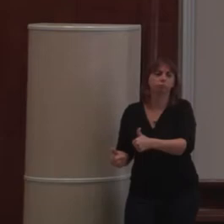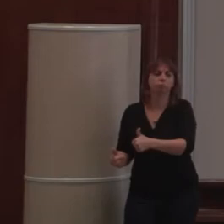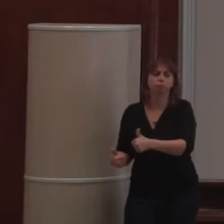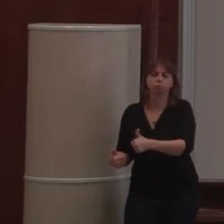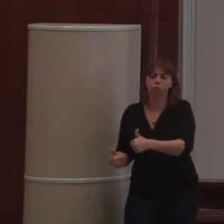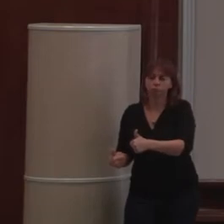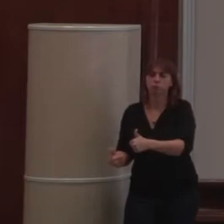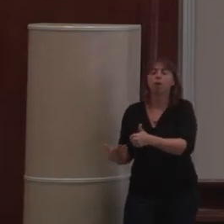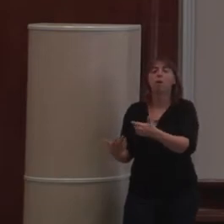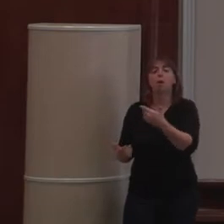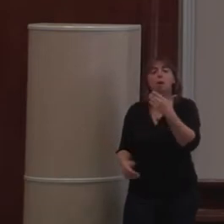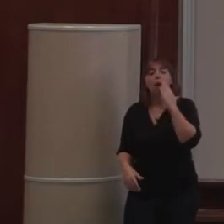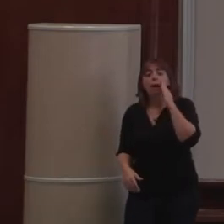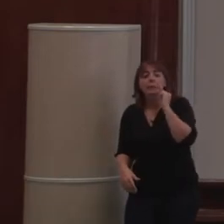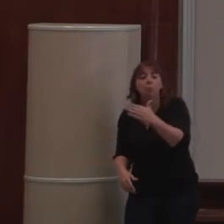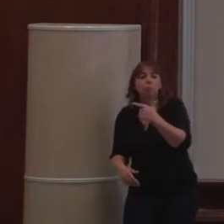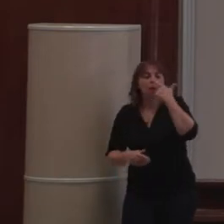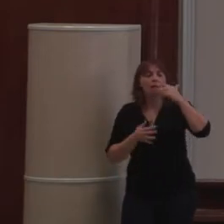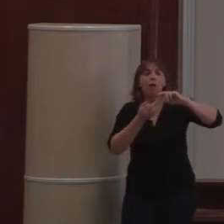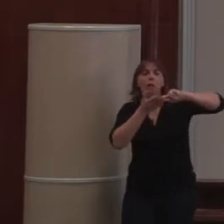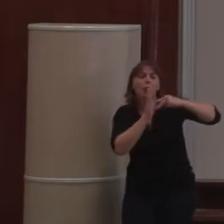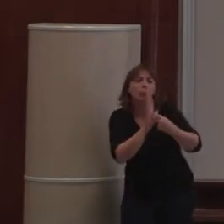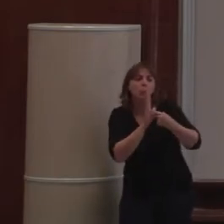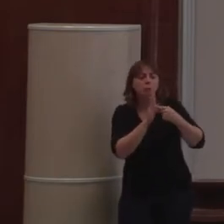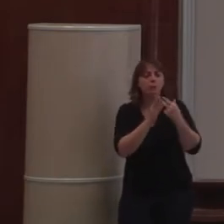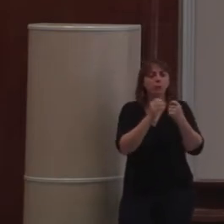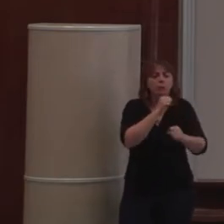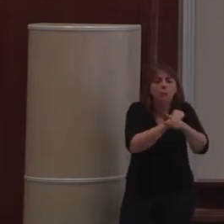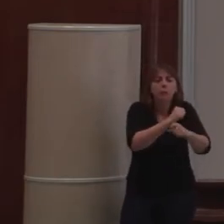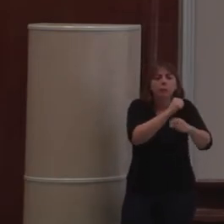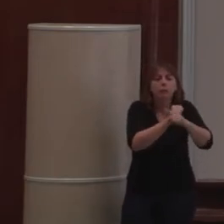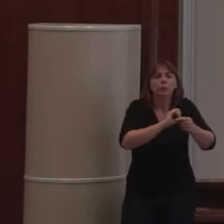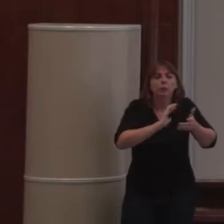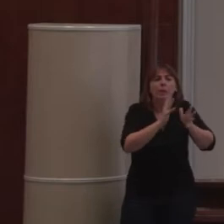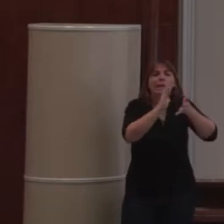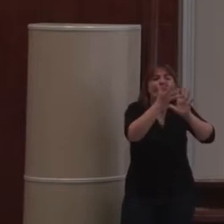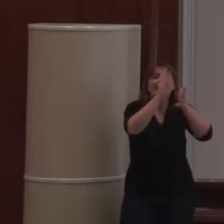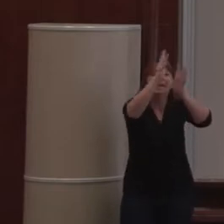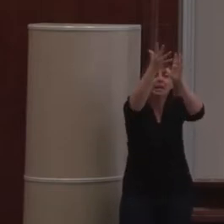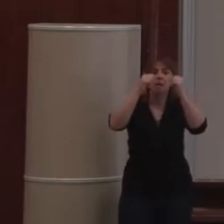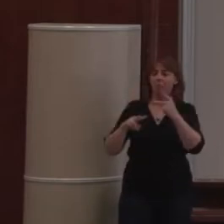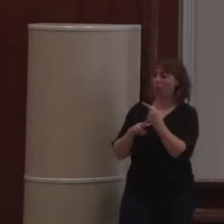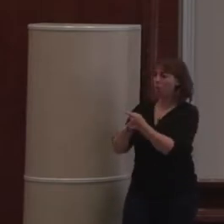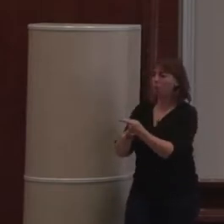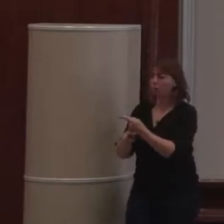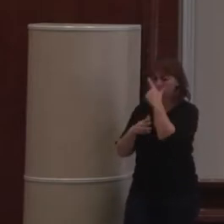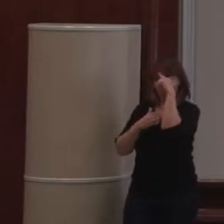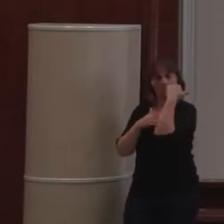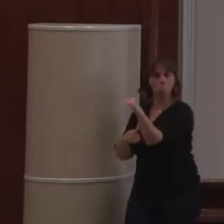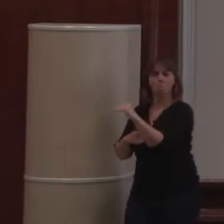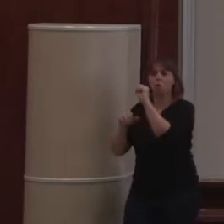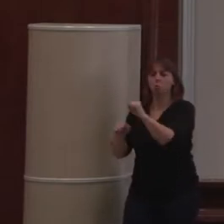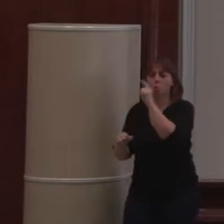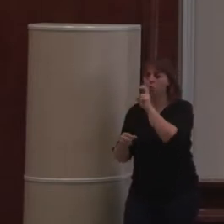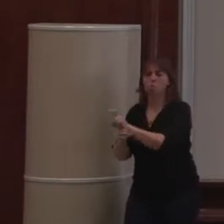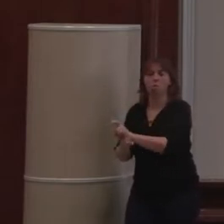Et donc, les technos, elles ont beau changer, les cas d'utilisation, sont là. Et ils sont là depuis pas mal de temps.'est-à que les gens attendent à